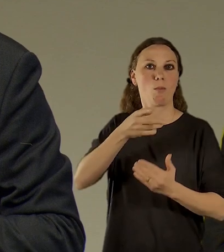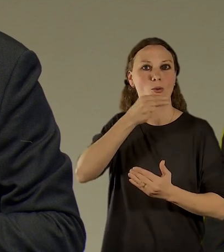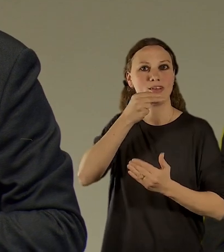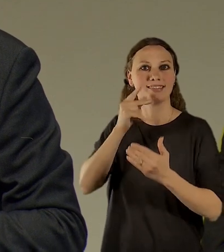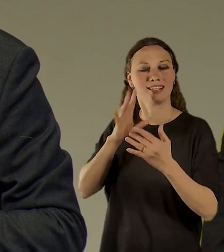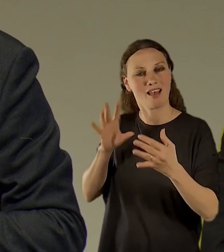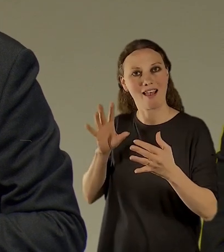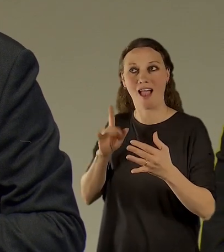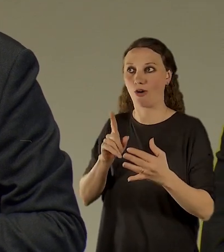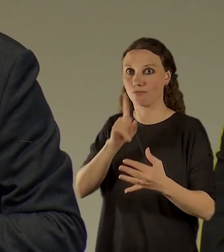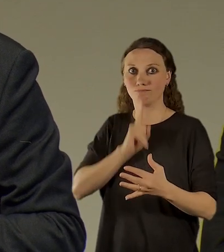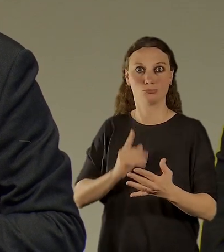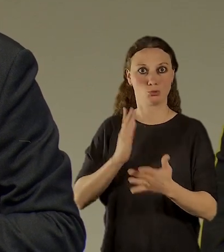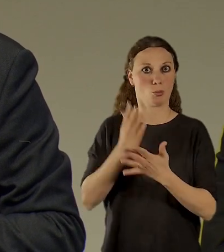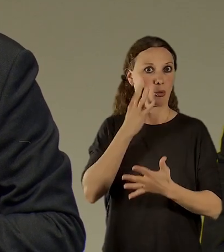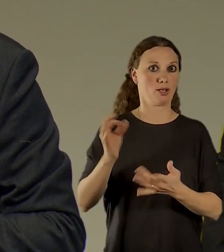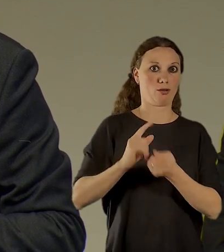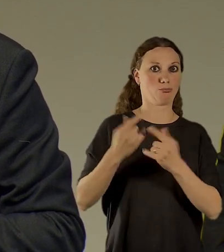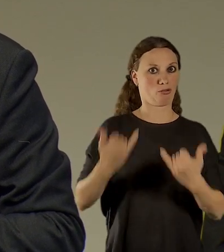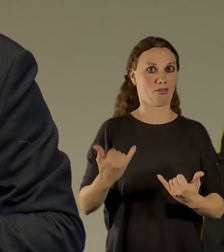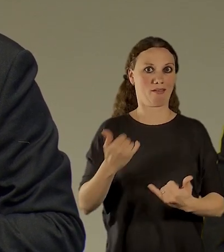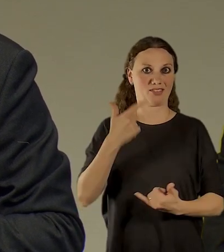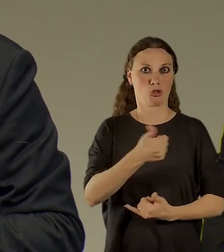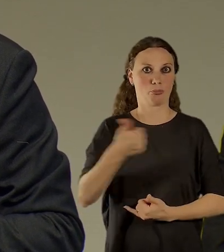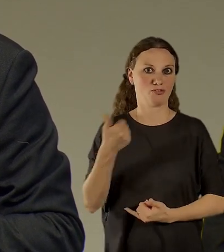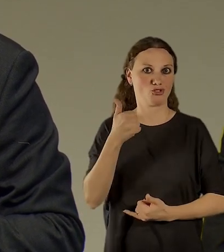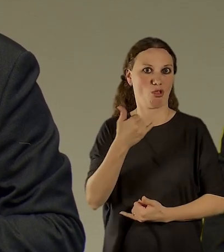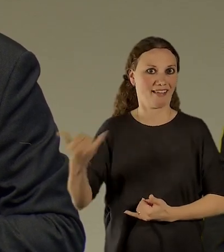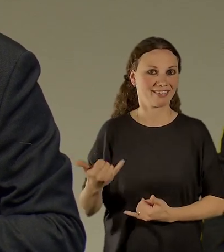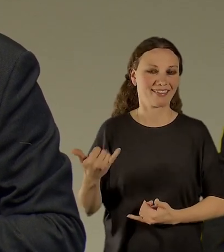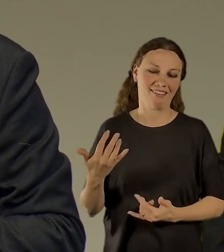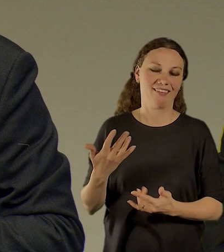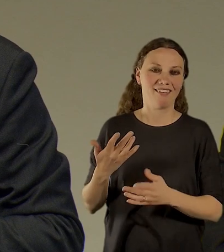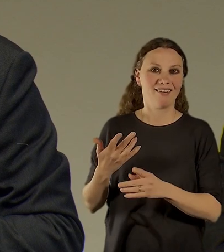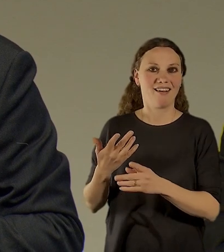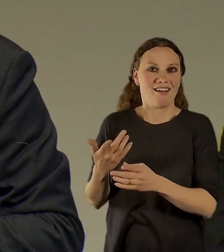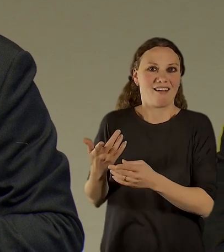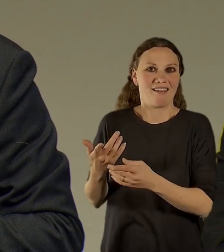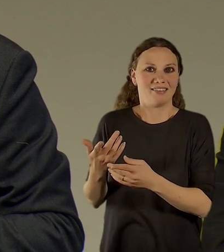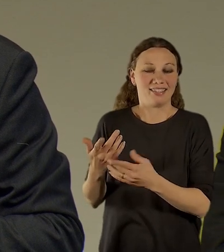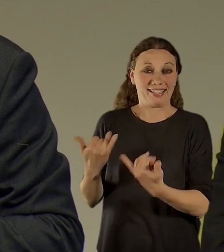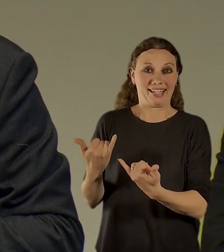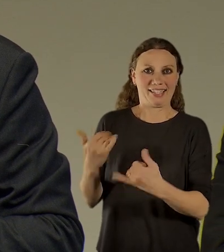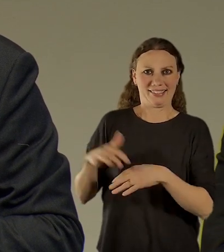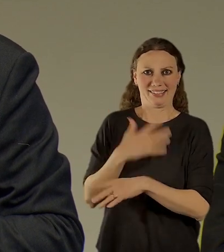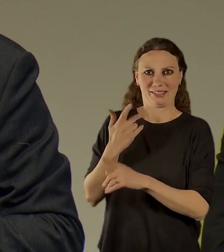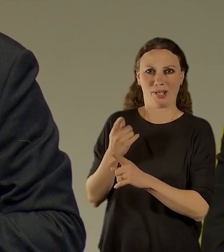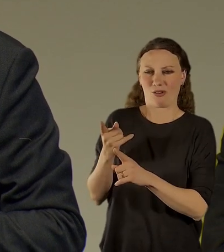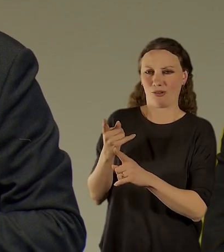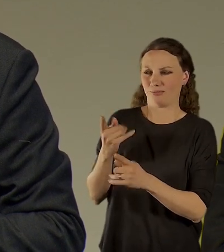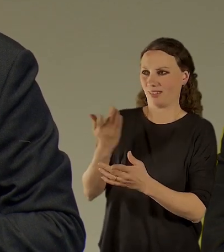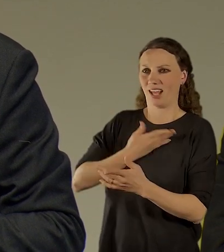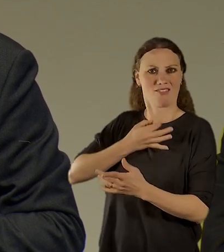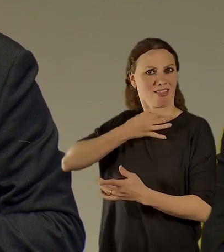století, místo vlastně takovéhle zakonzervované podoby, kterou já považuji vlastně jako za velmi svazující.